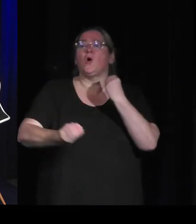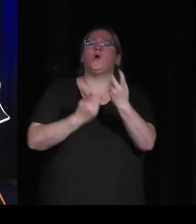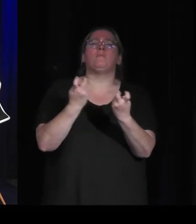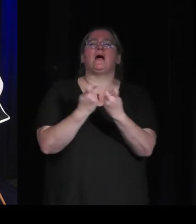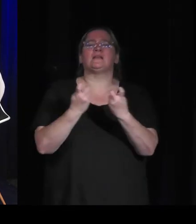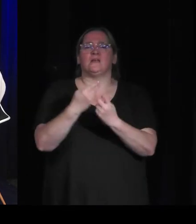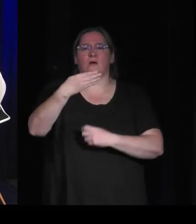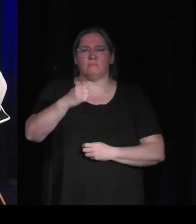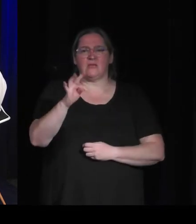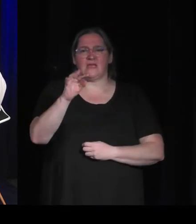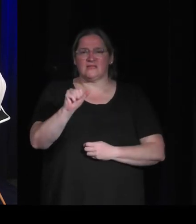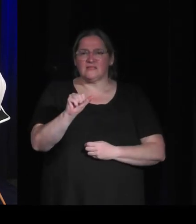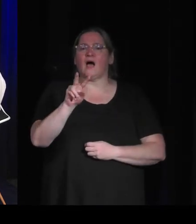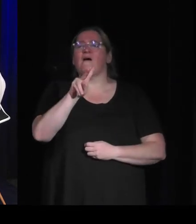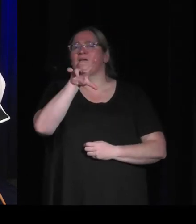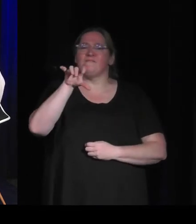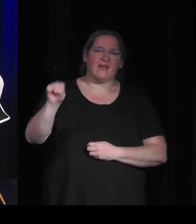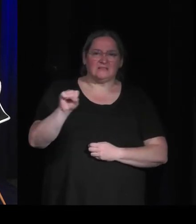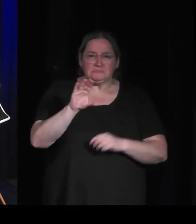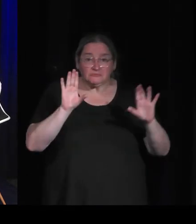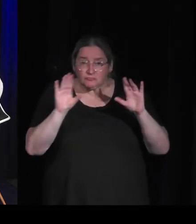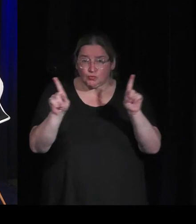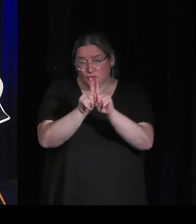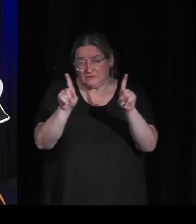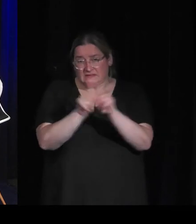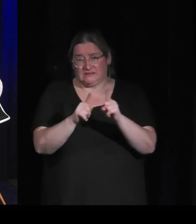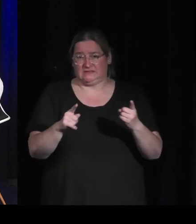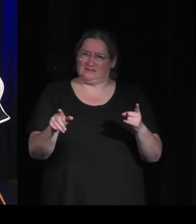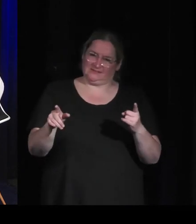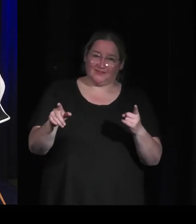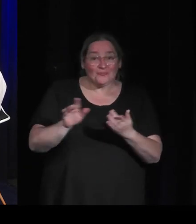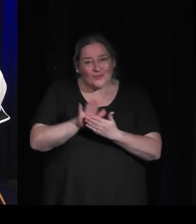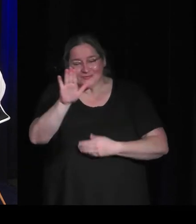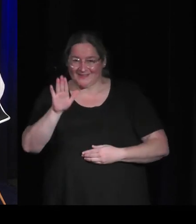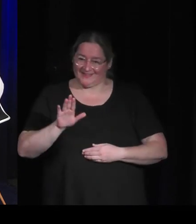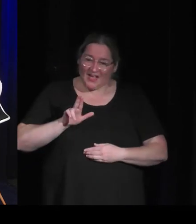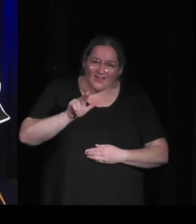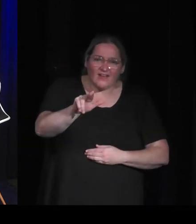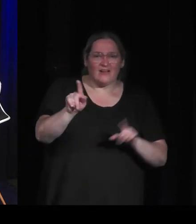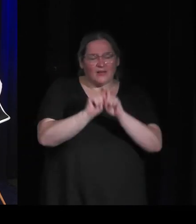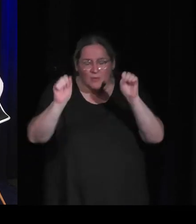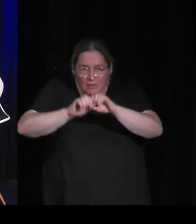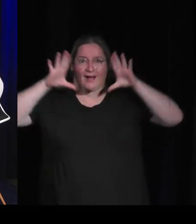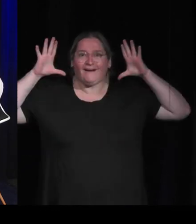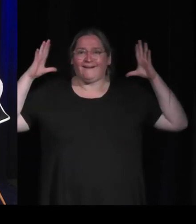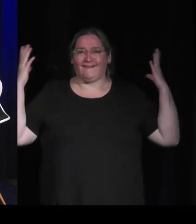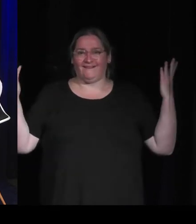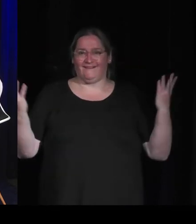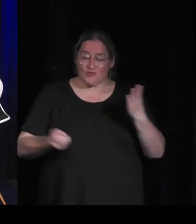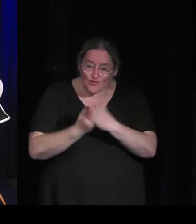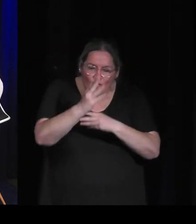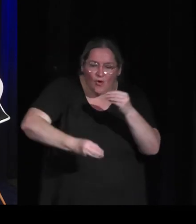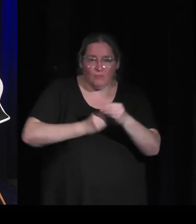il y a cette promesse comme ça qui est cette promesse qui est liée aux jeux vidéo qui est liée au monde virtuel c'est la promesse de l'immersion alors en ce moment c'est